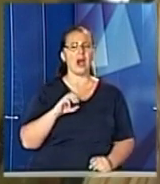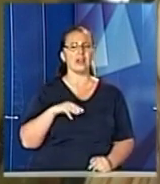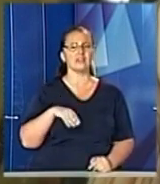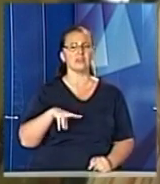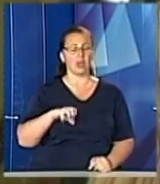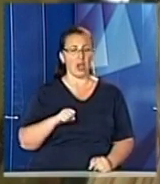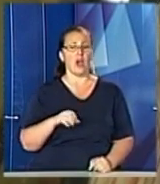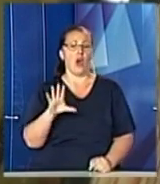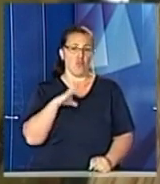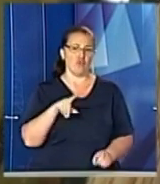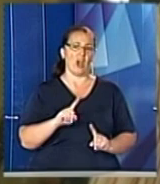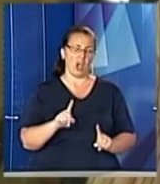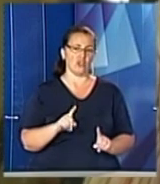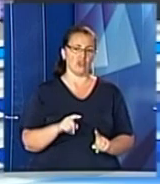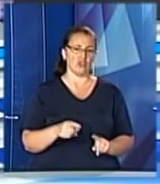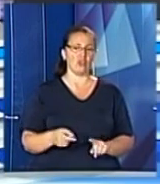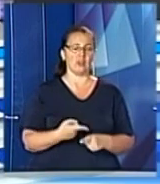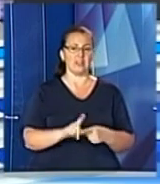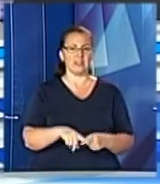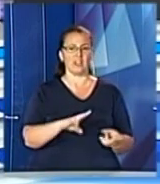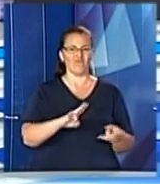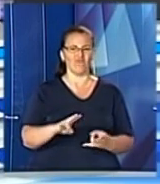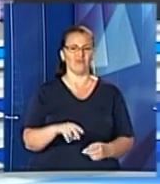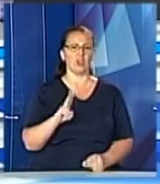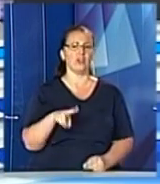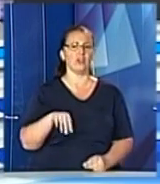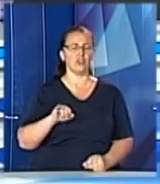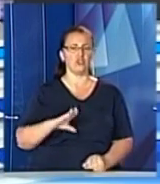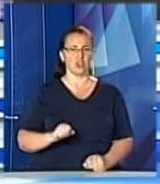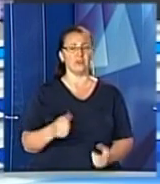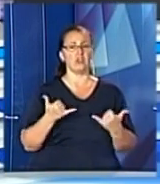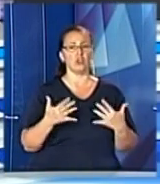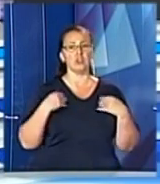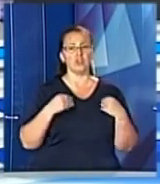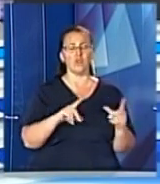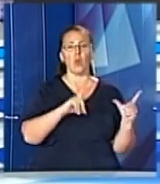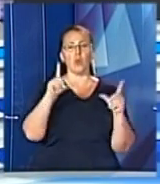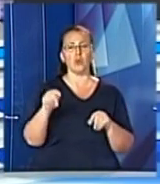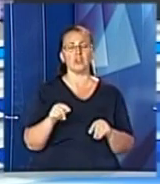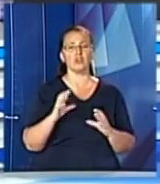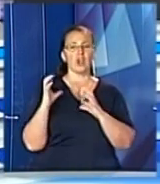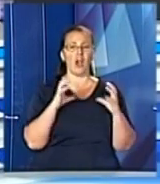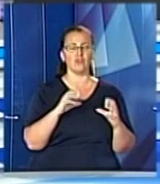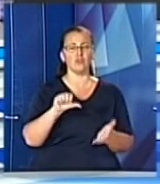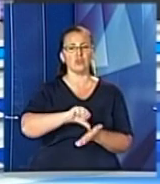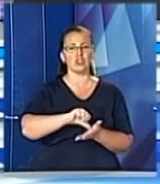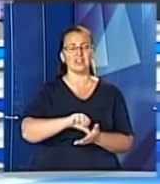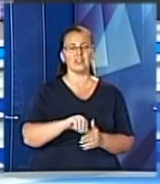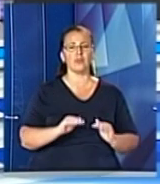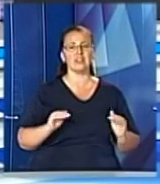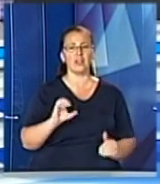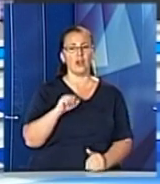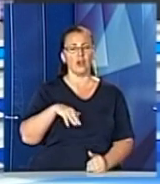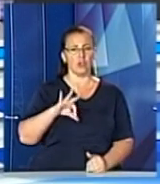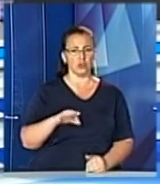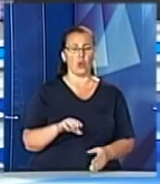причиною того являються алергенні кліщі. Сьогодні зі Львова вирушив автобус із дітлахами учасників АТО. Організовують такі